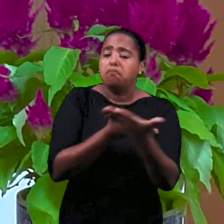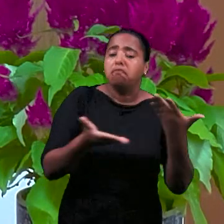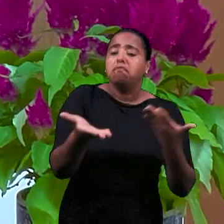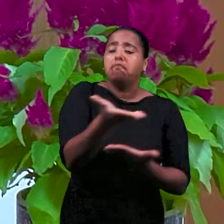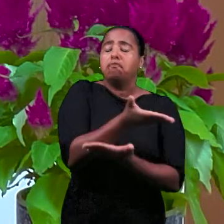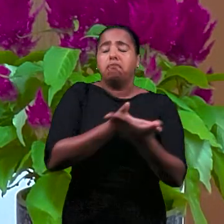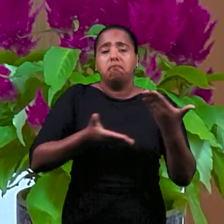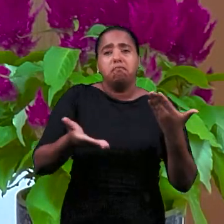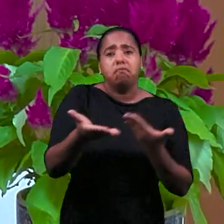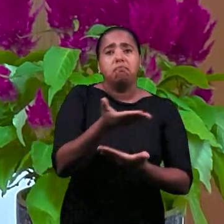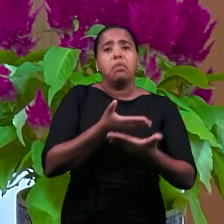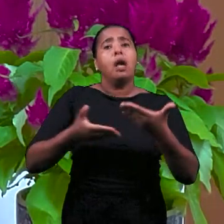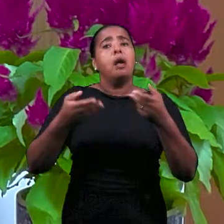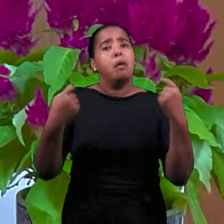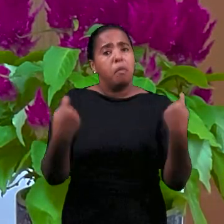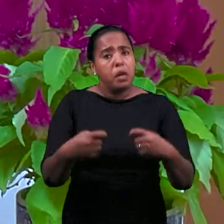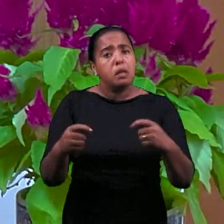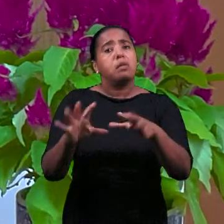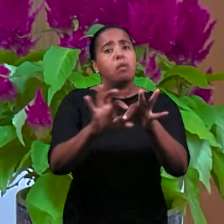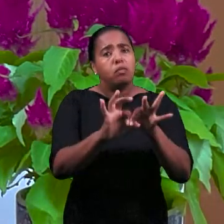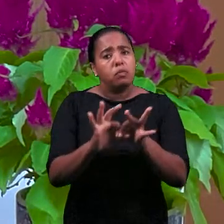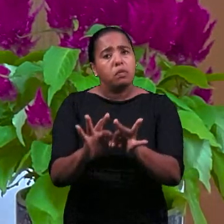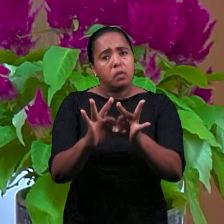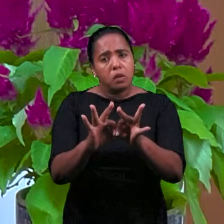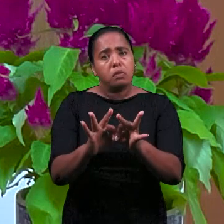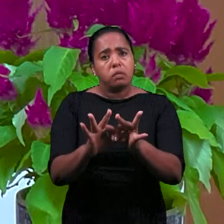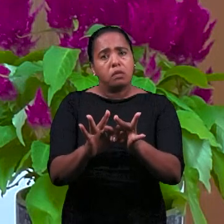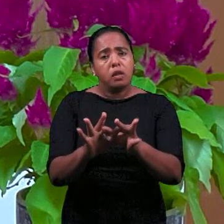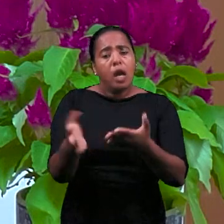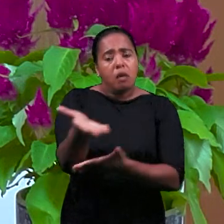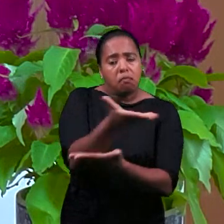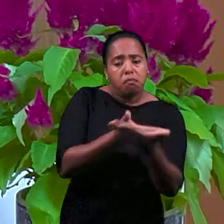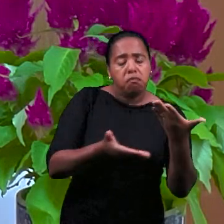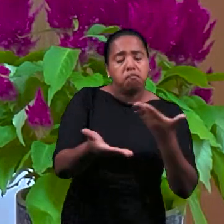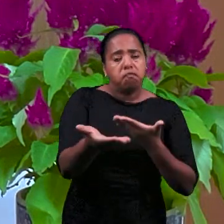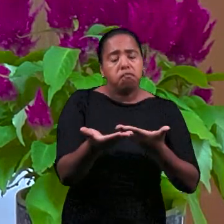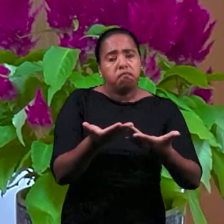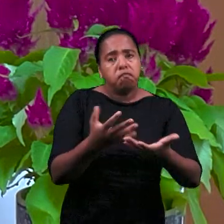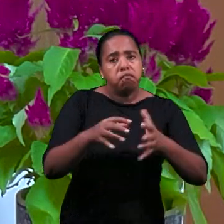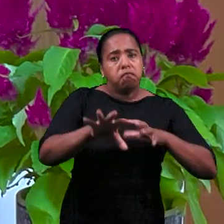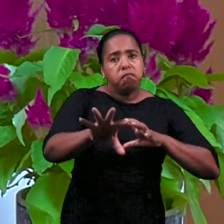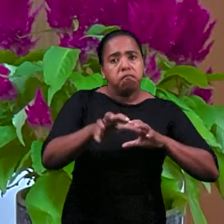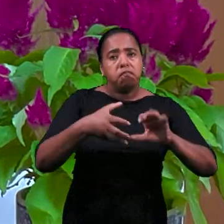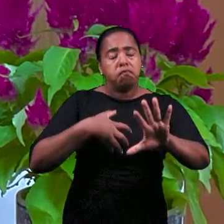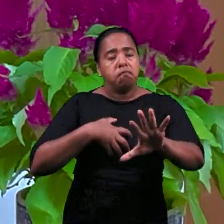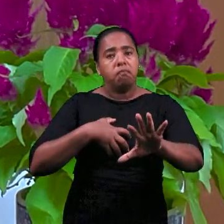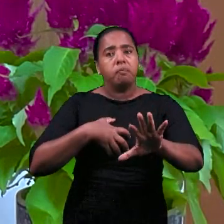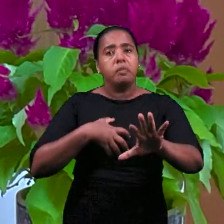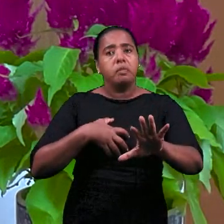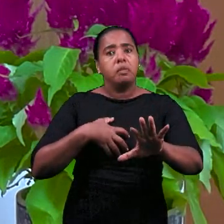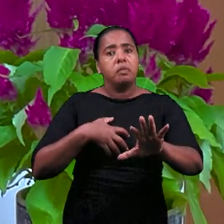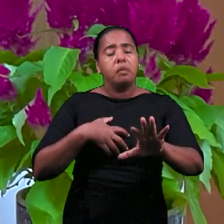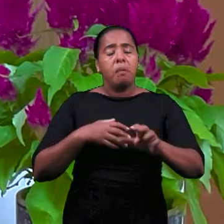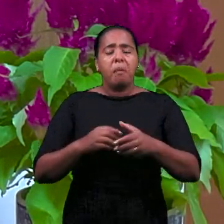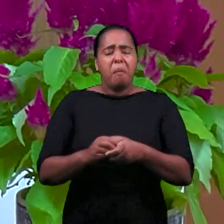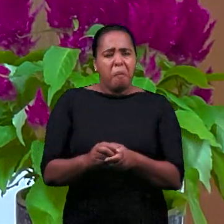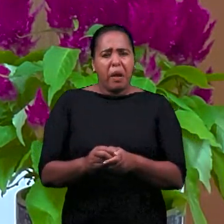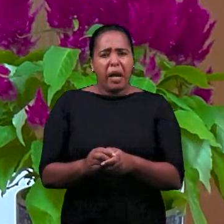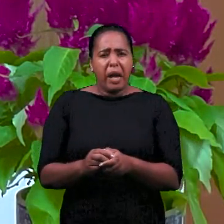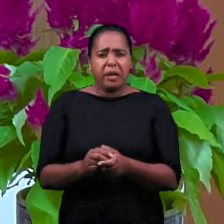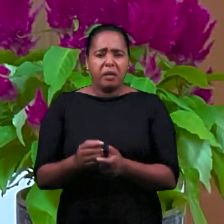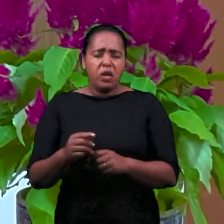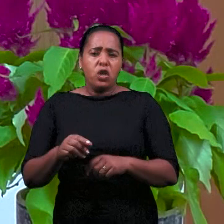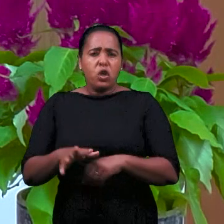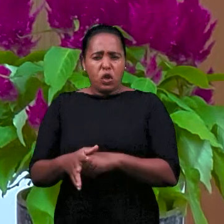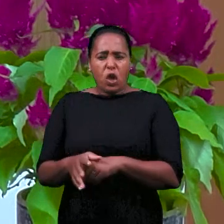всех, мы должны жить в единстве и понимать нужды ближнего, себе подобных,